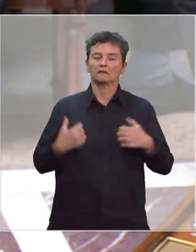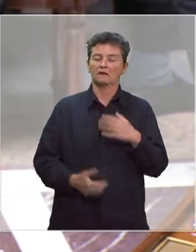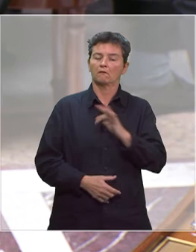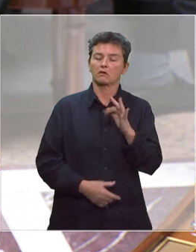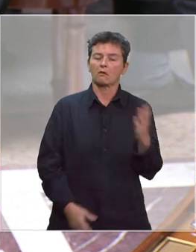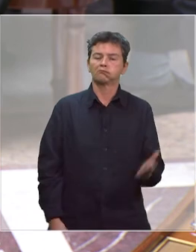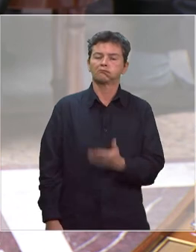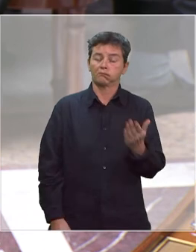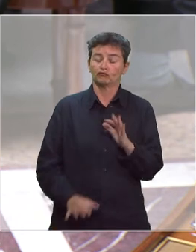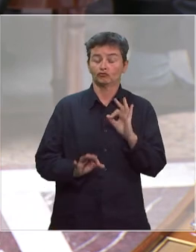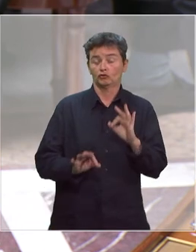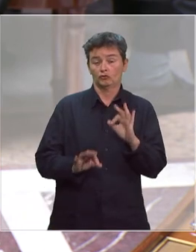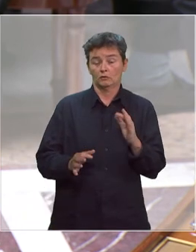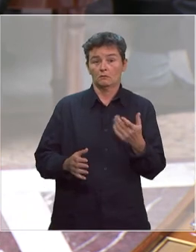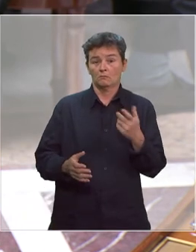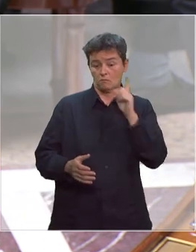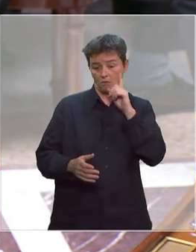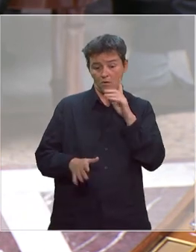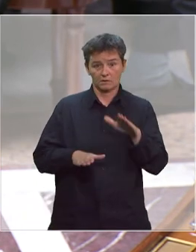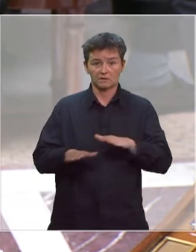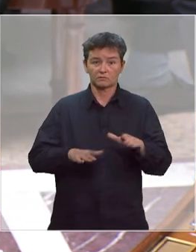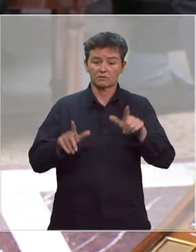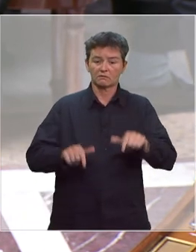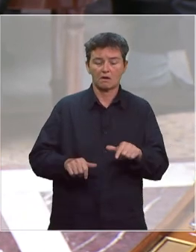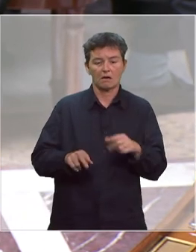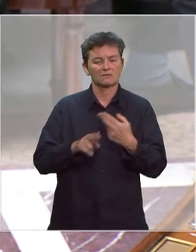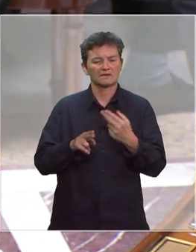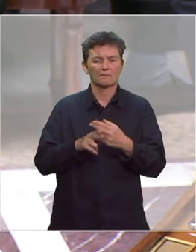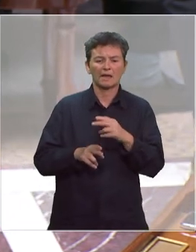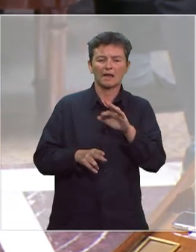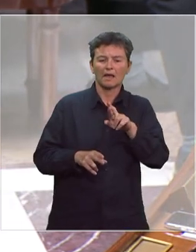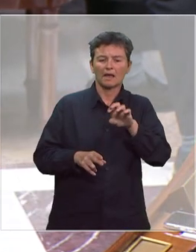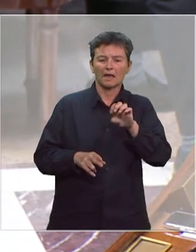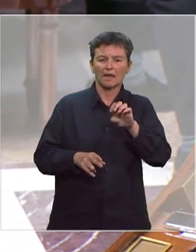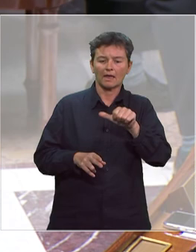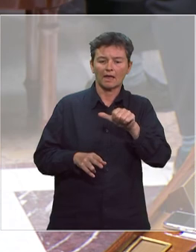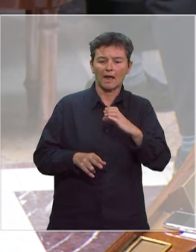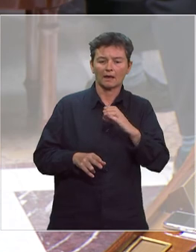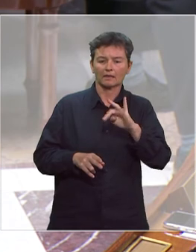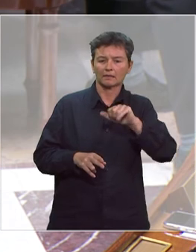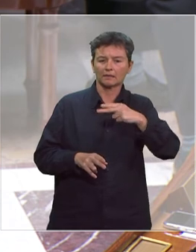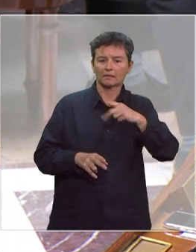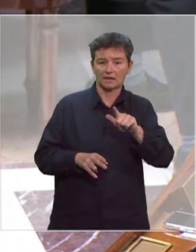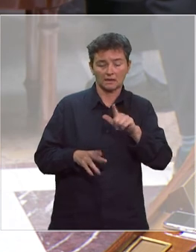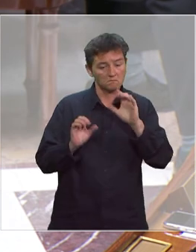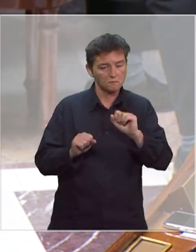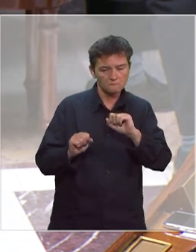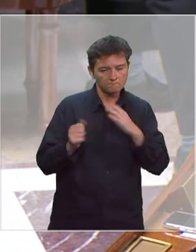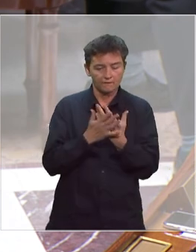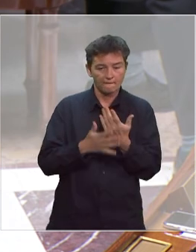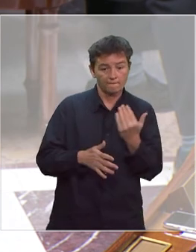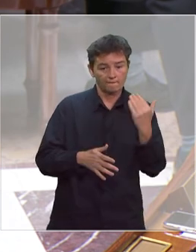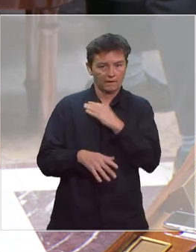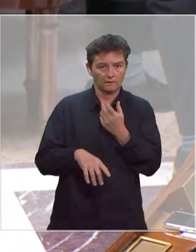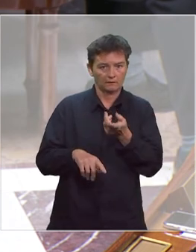parce que nous avions un dispositif nommé Reacting qui nous permettait de faire une veille épidémique et de maintenir en